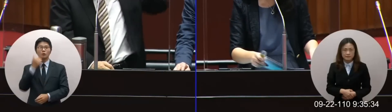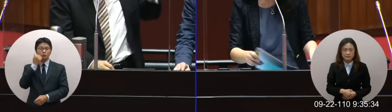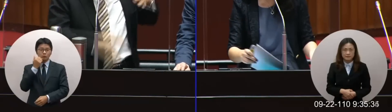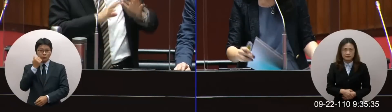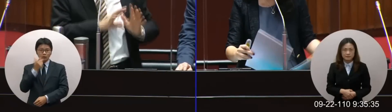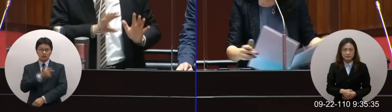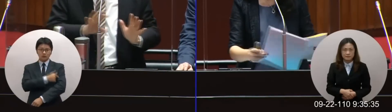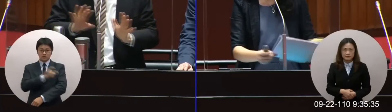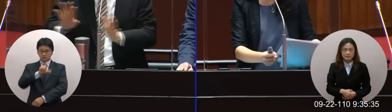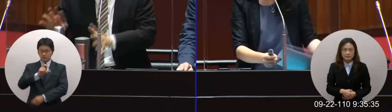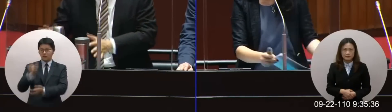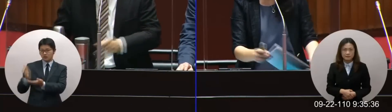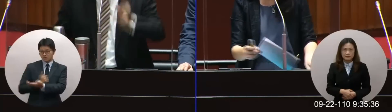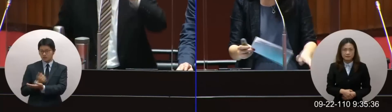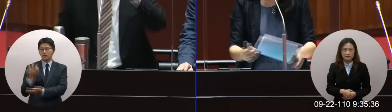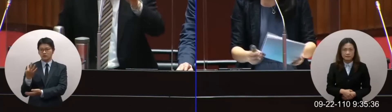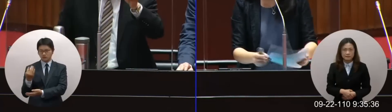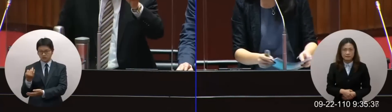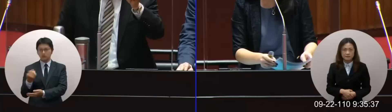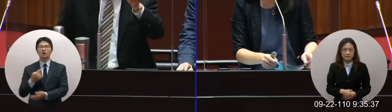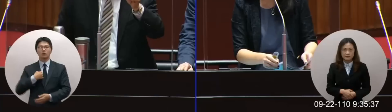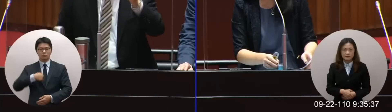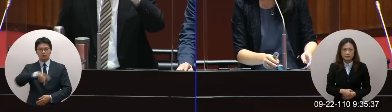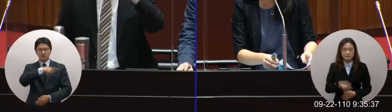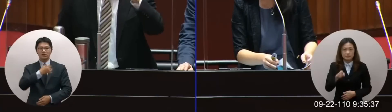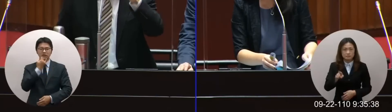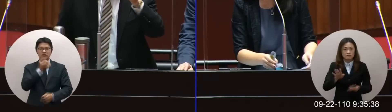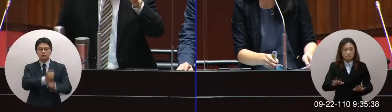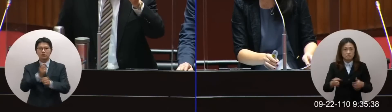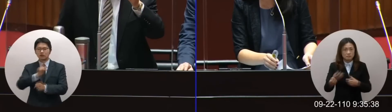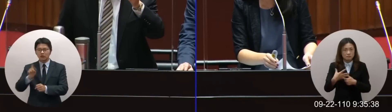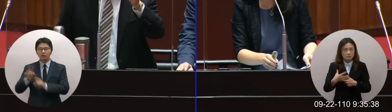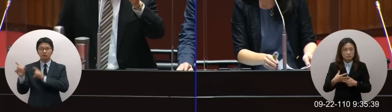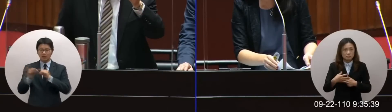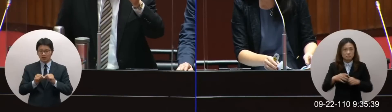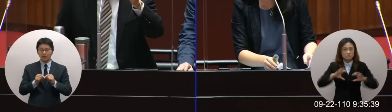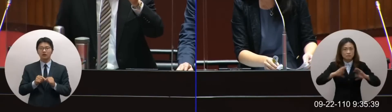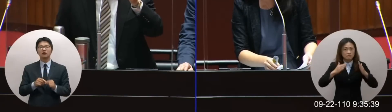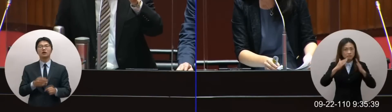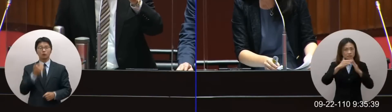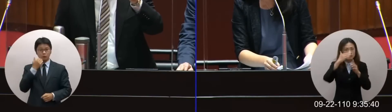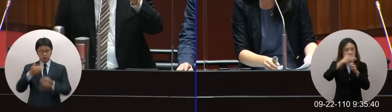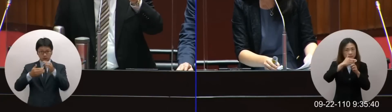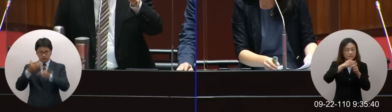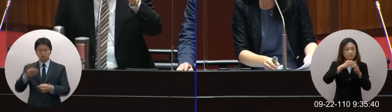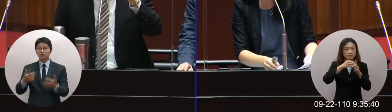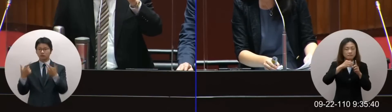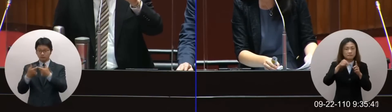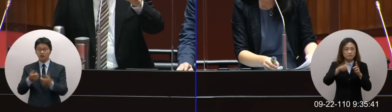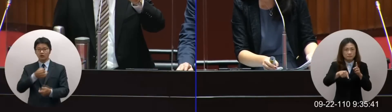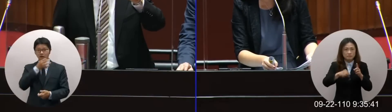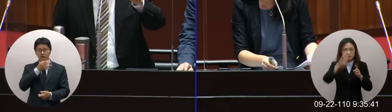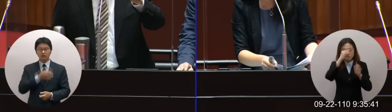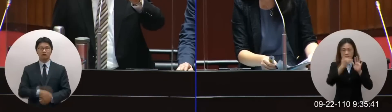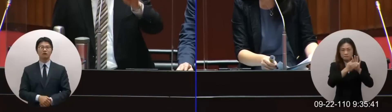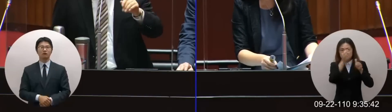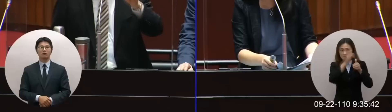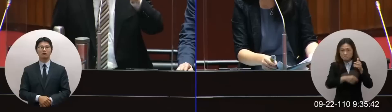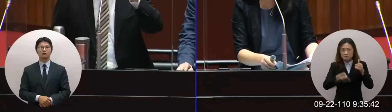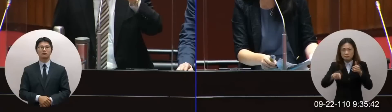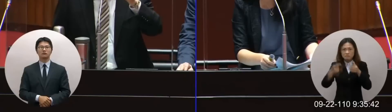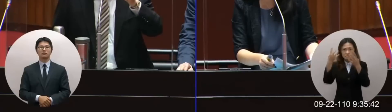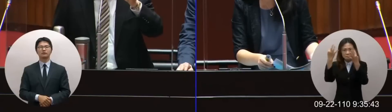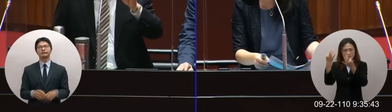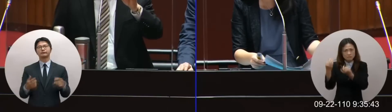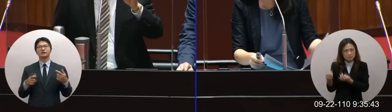進來多少我們就能夠怎樣這叫條件所以你們現在告訴我們國家級的防疫戰略連這個數字都沒有